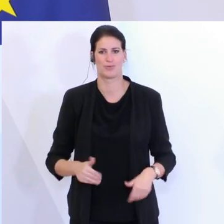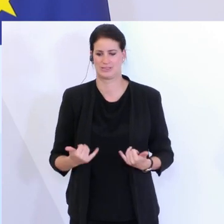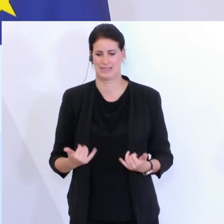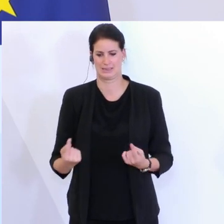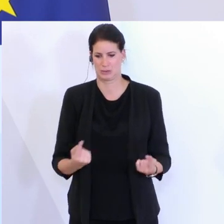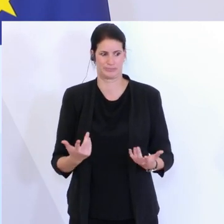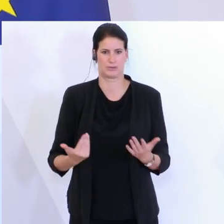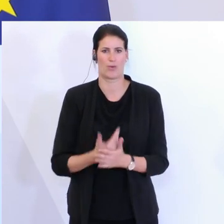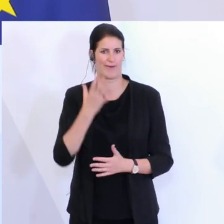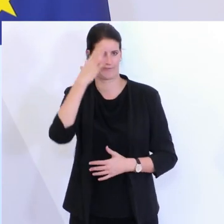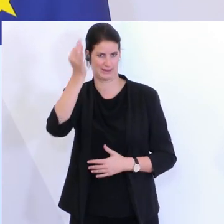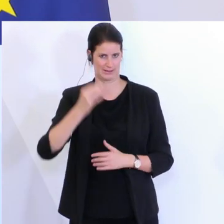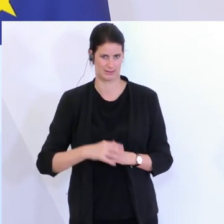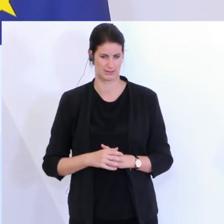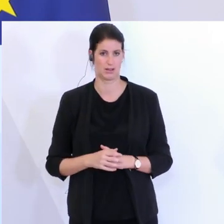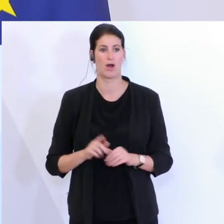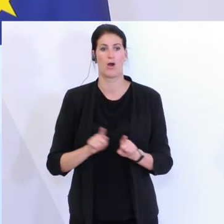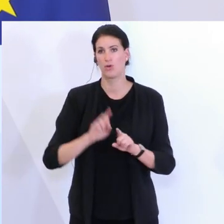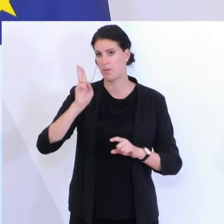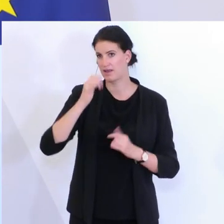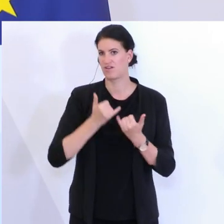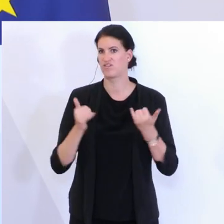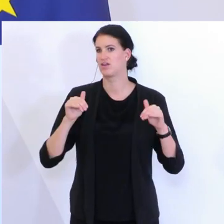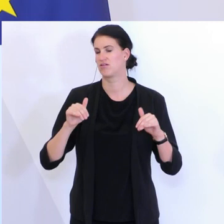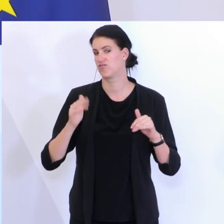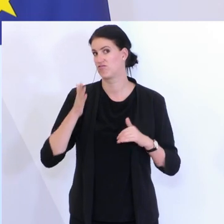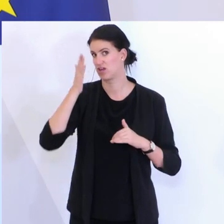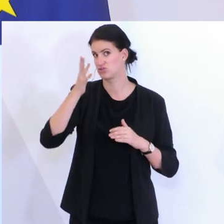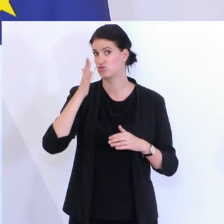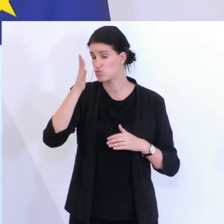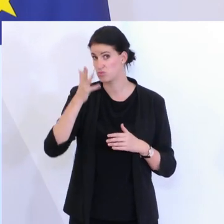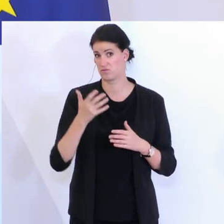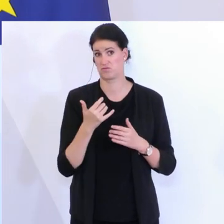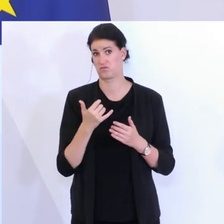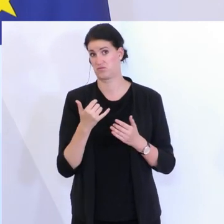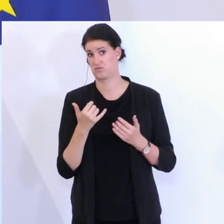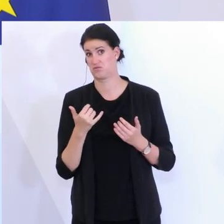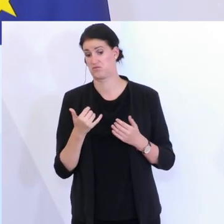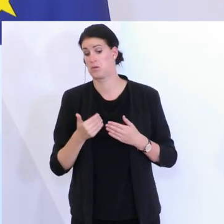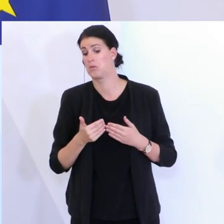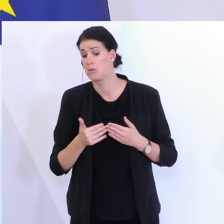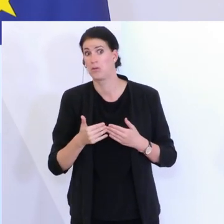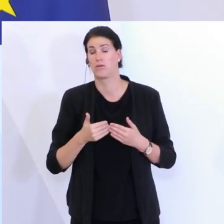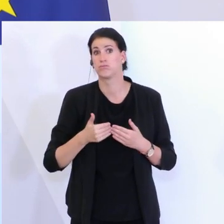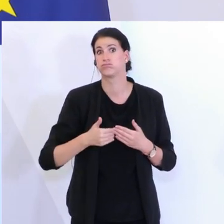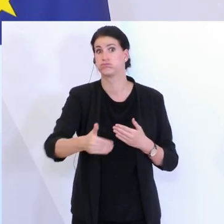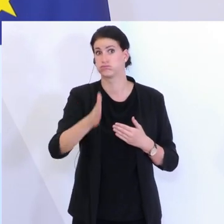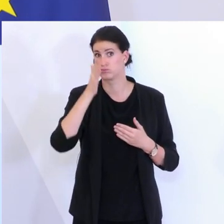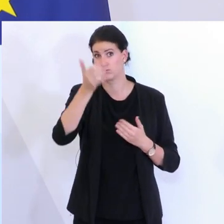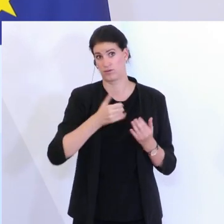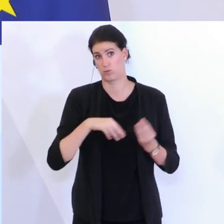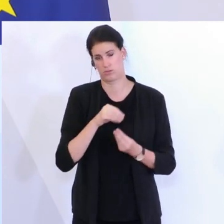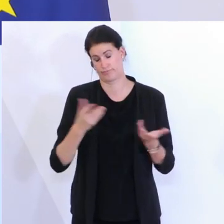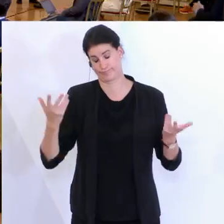sein. Wie gehen wir grundsätzlich mit dem Thema in Zukunft in der nahen und in der mittleren Zukunft um? Haben Sie völlig recht.